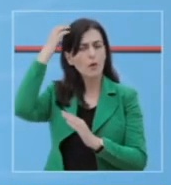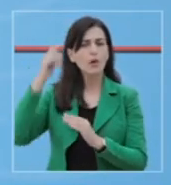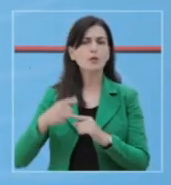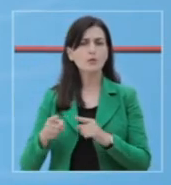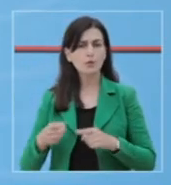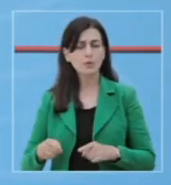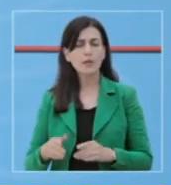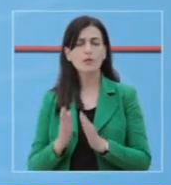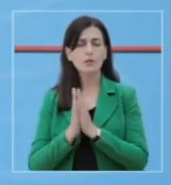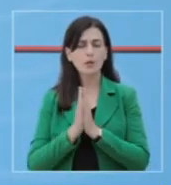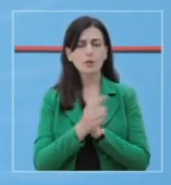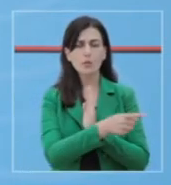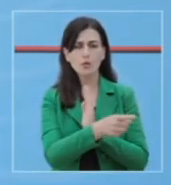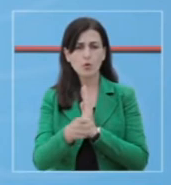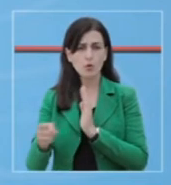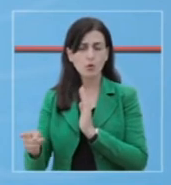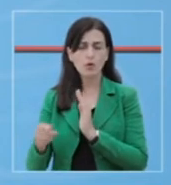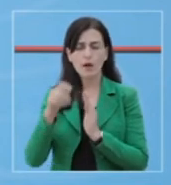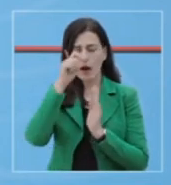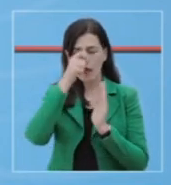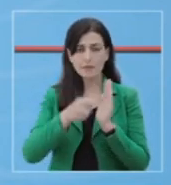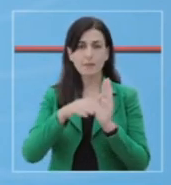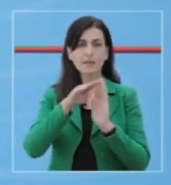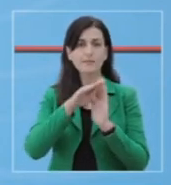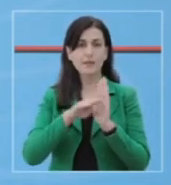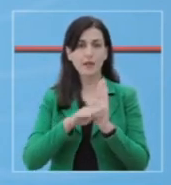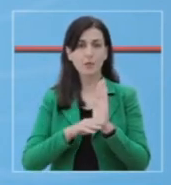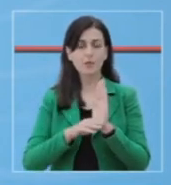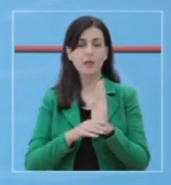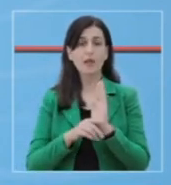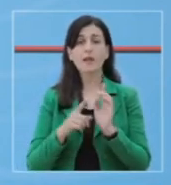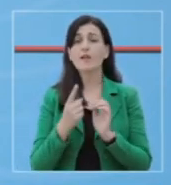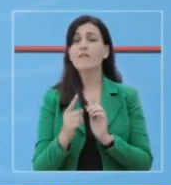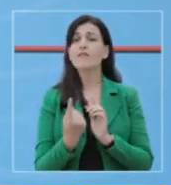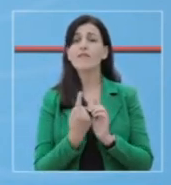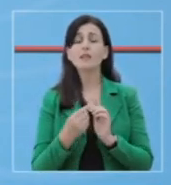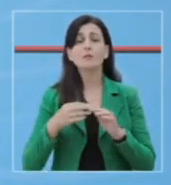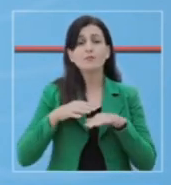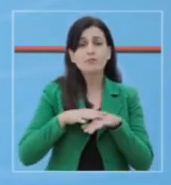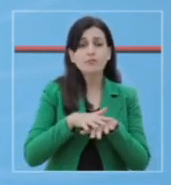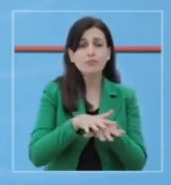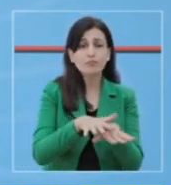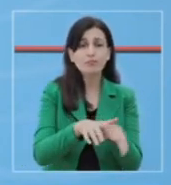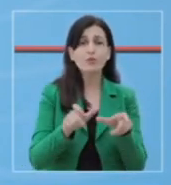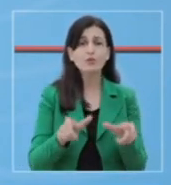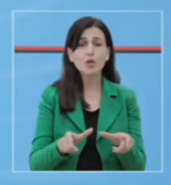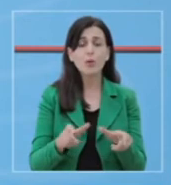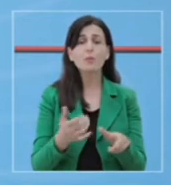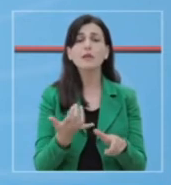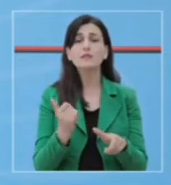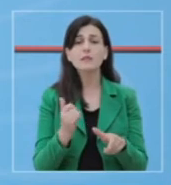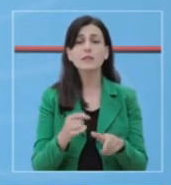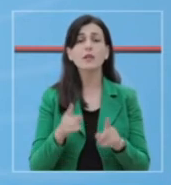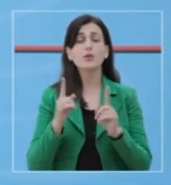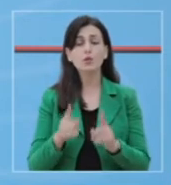i bëjmë apel të gjithve. Ju lutem respektoni regullat, e vetë mja mënyrë për të ndalur për hapjen e infekcionit, është të